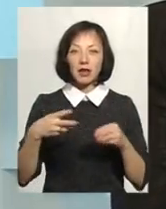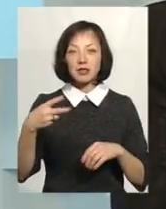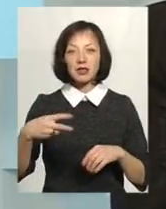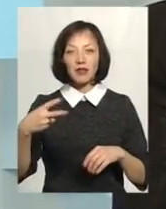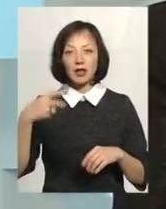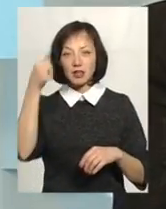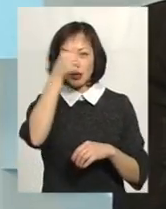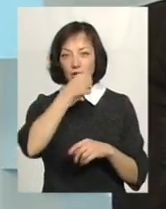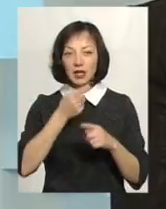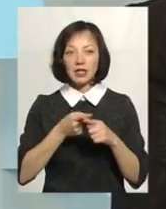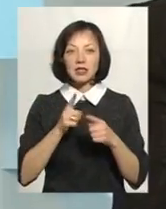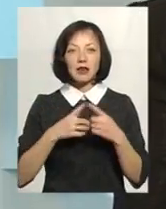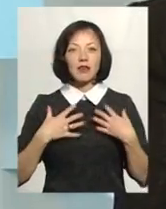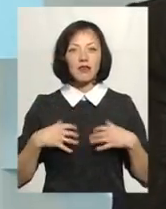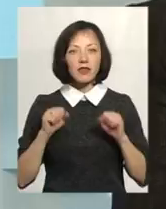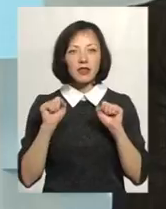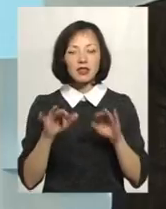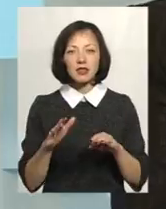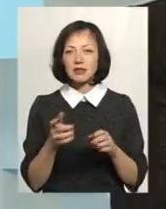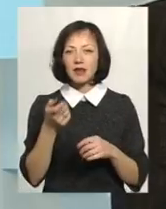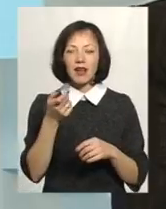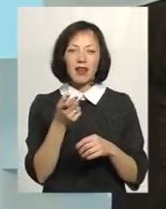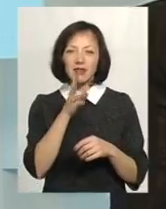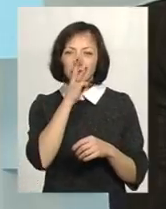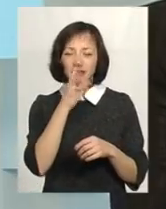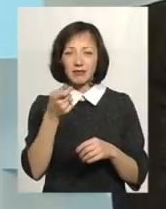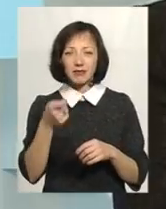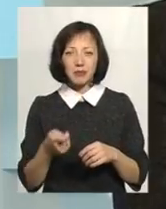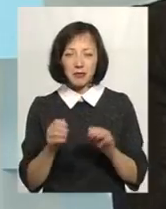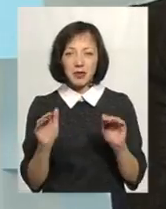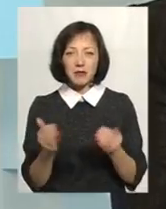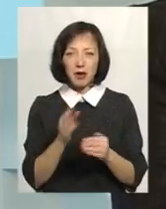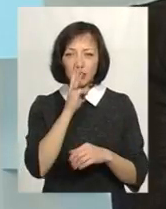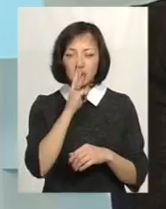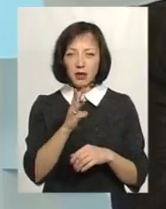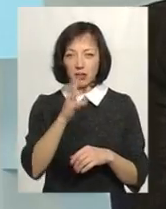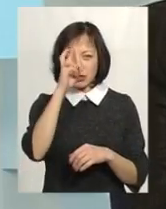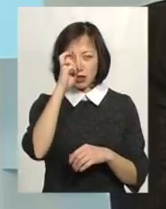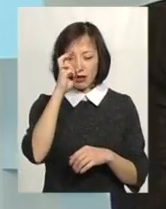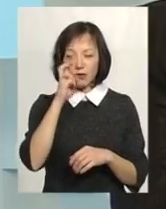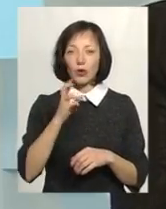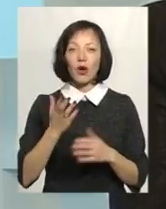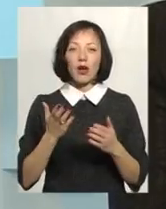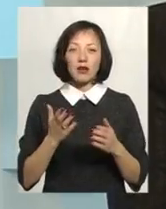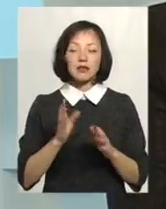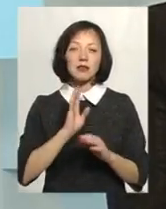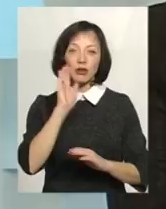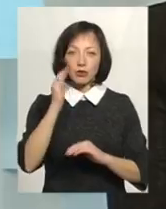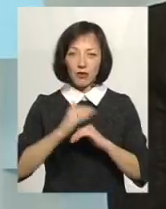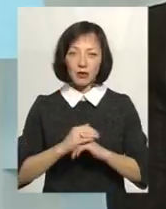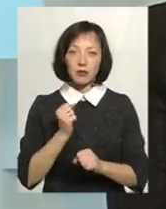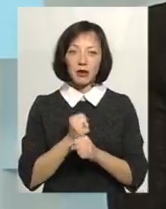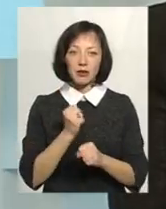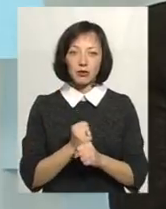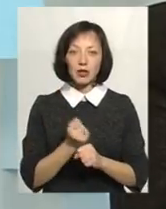-20 років, це віддані, які за невелику платню, так звану мінімальну державну зарплату, з ранку до вечора